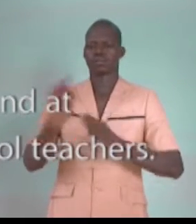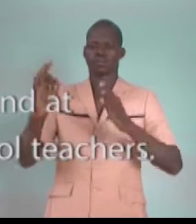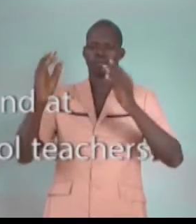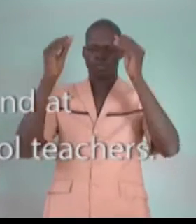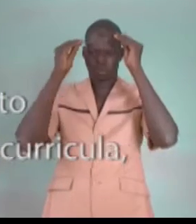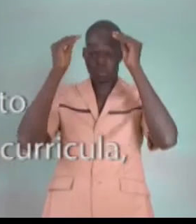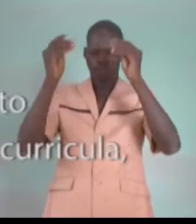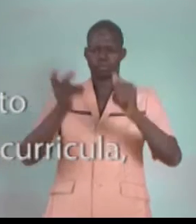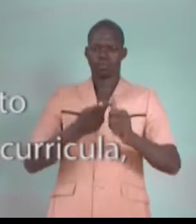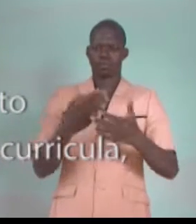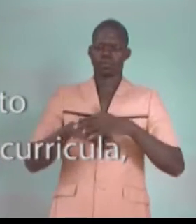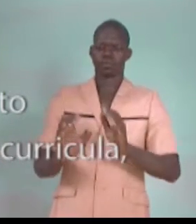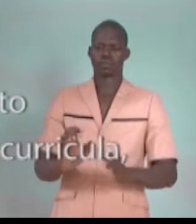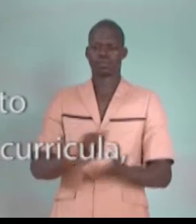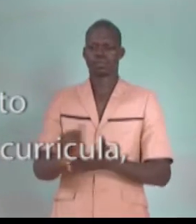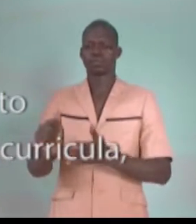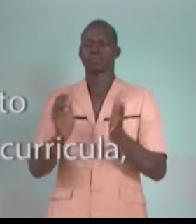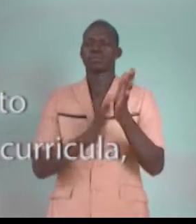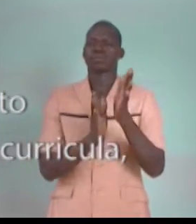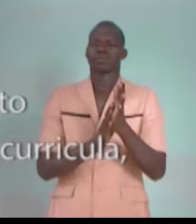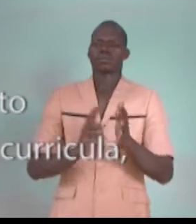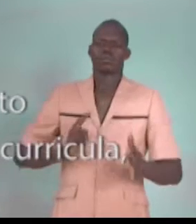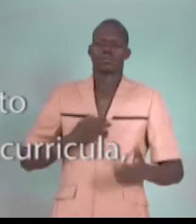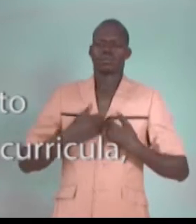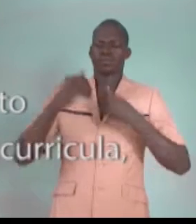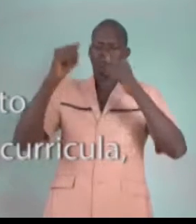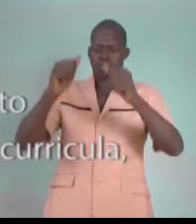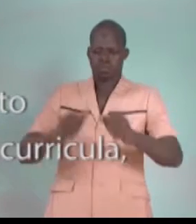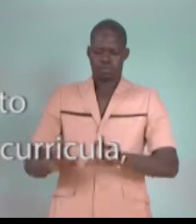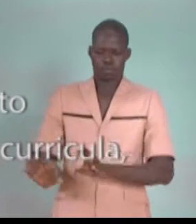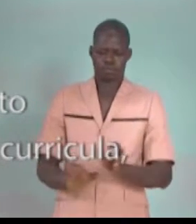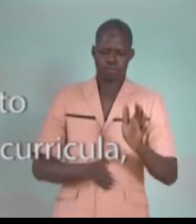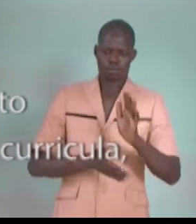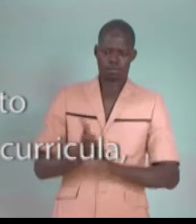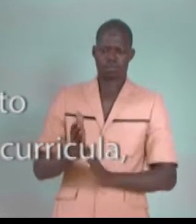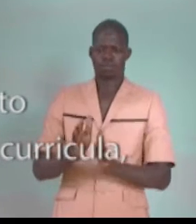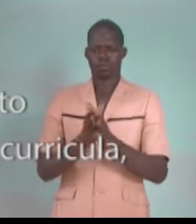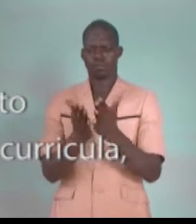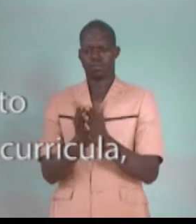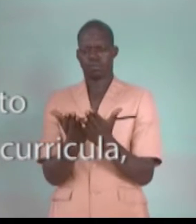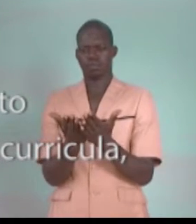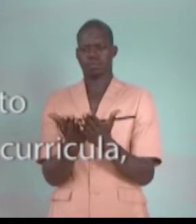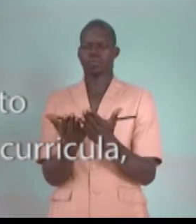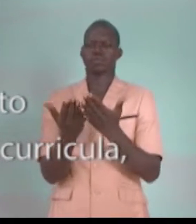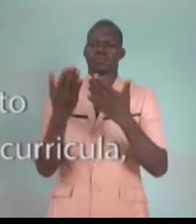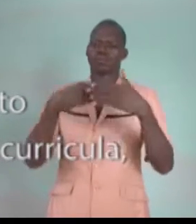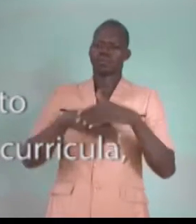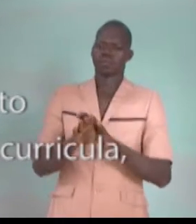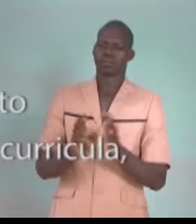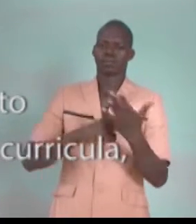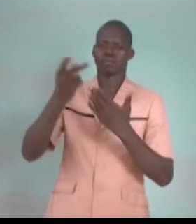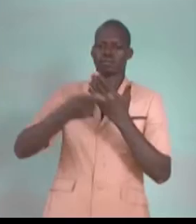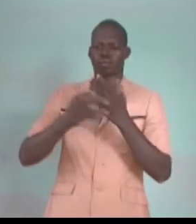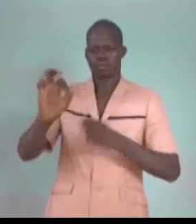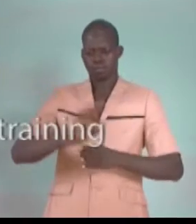du primaire. Dans ces écoles, nous avons pu faire passer le module dans les curriculaires de